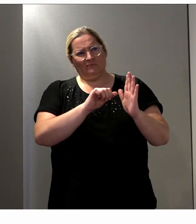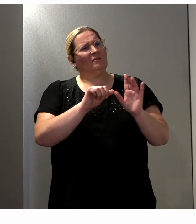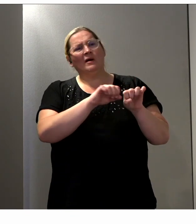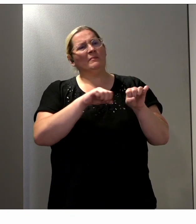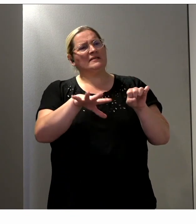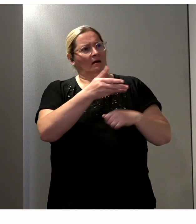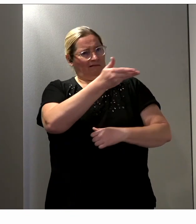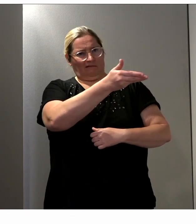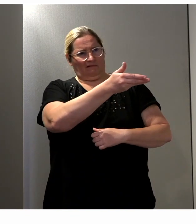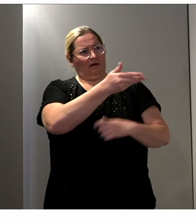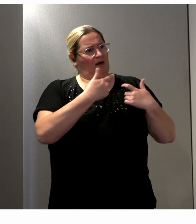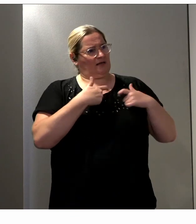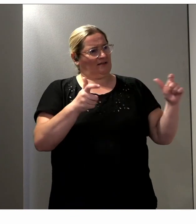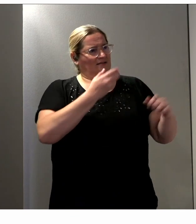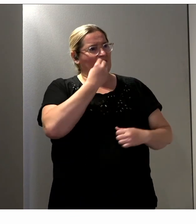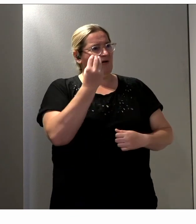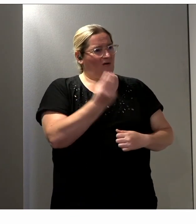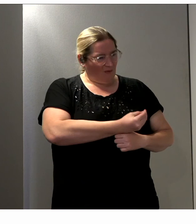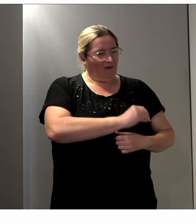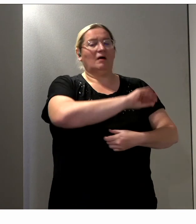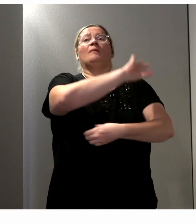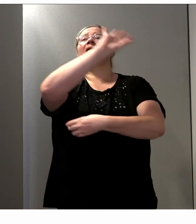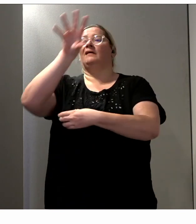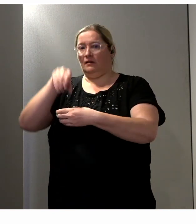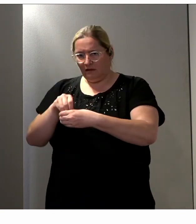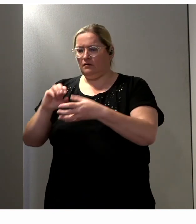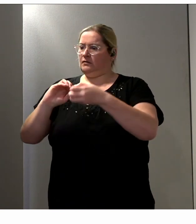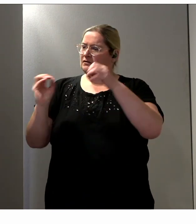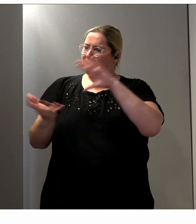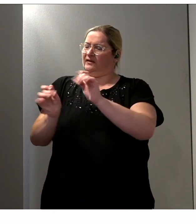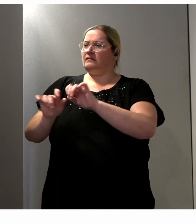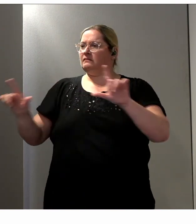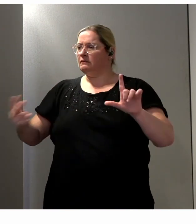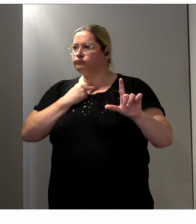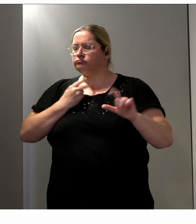il serait dommage qu'il ne le soit pas également sur les prolongements numériques.